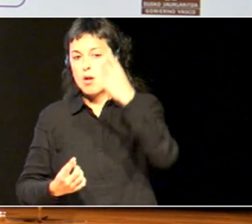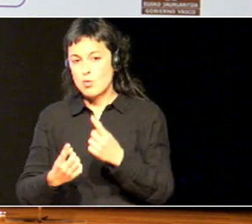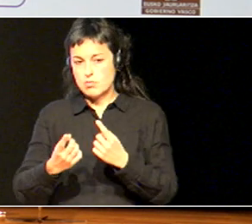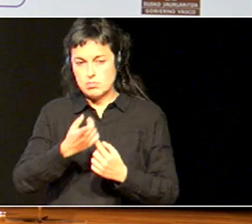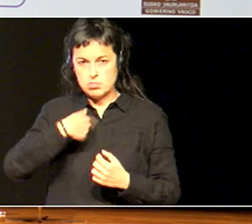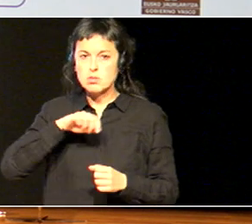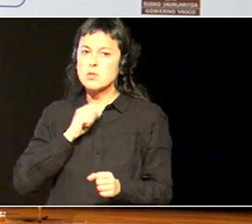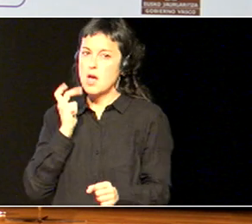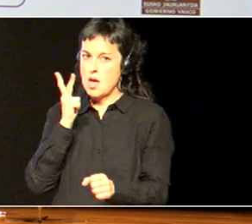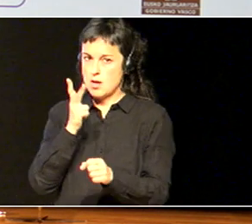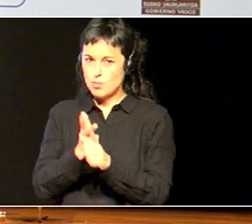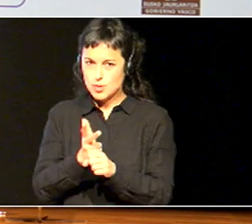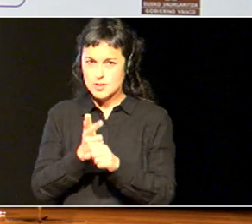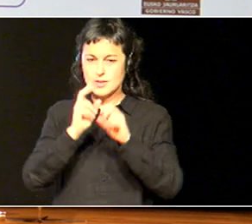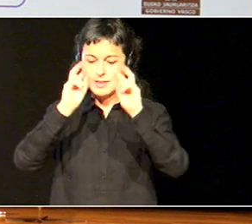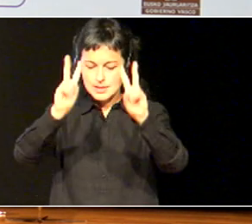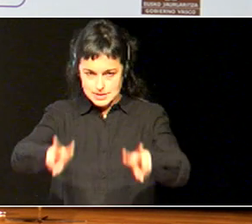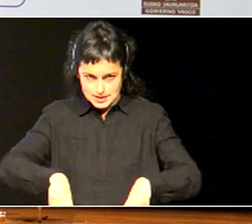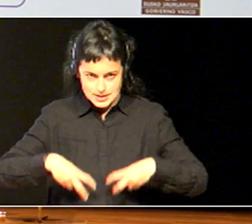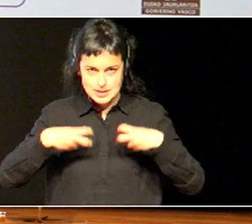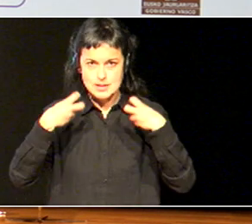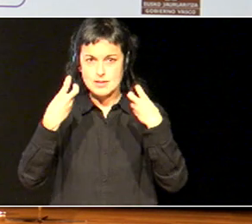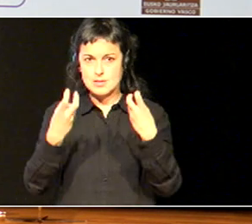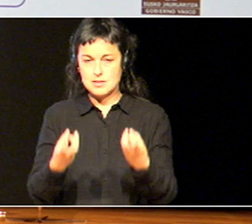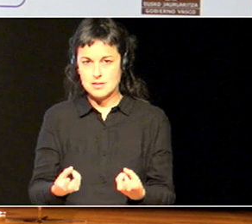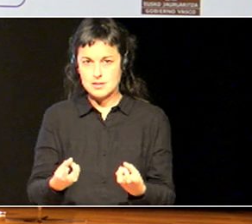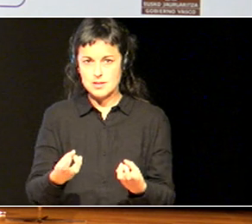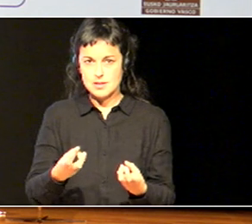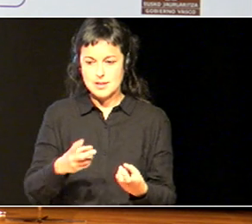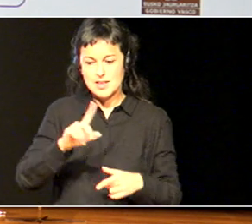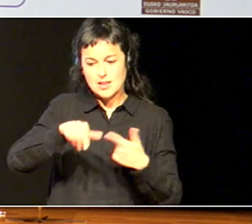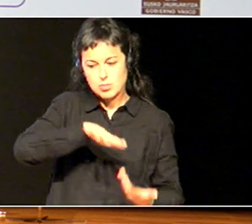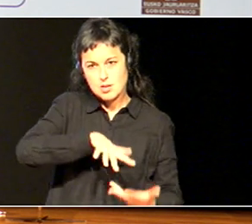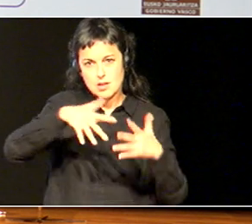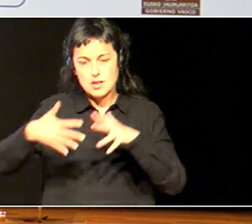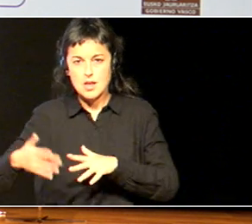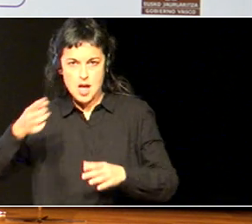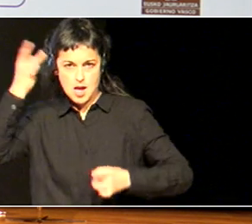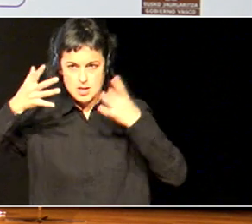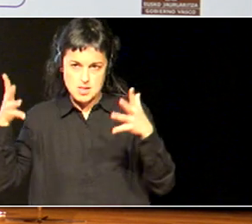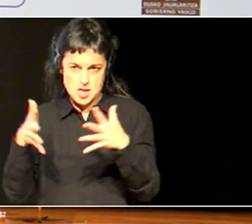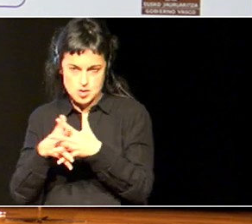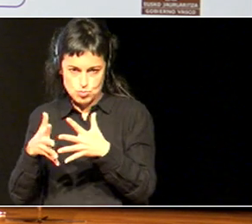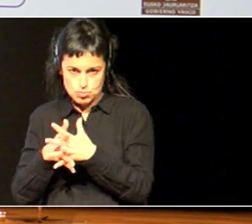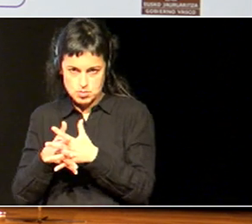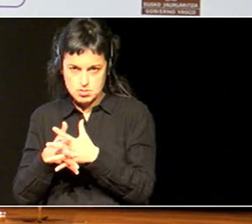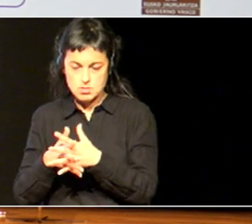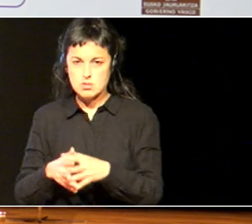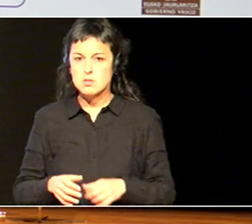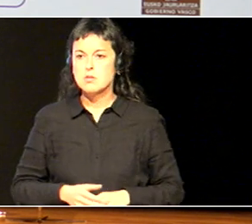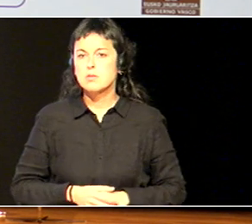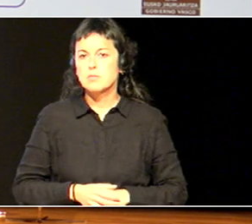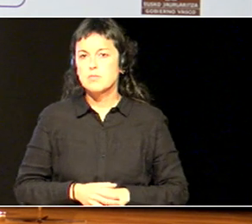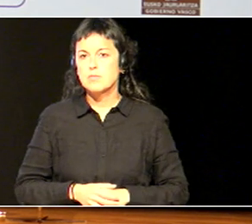berrikuntza horiek pasatzea jarduera estructuralak izatera en este